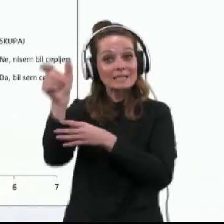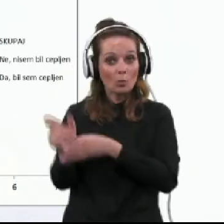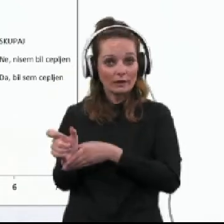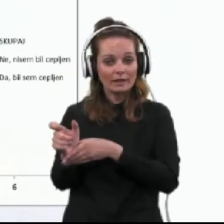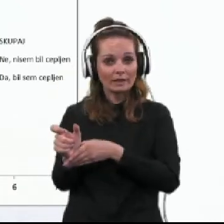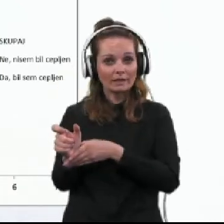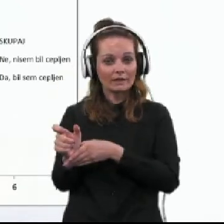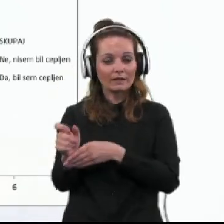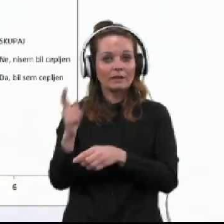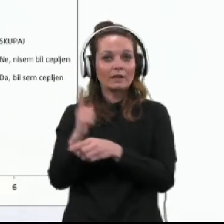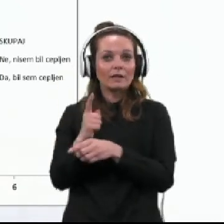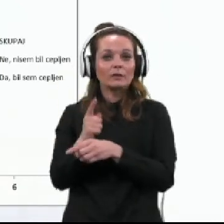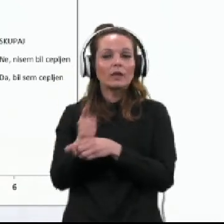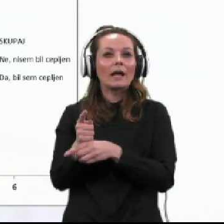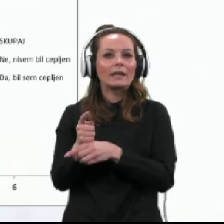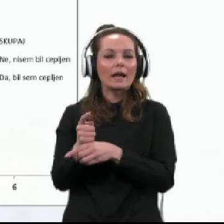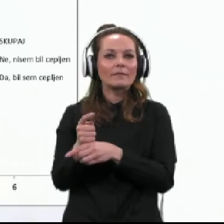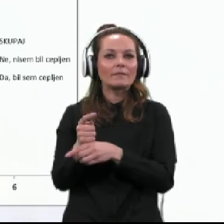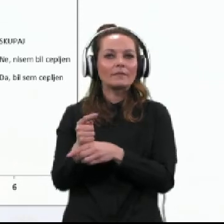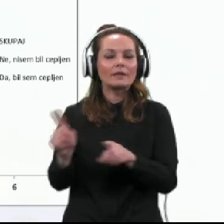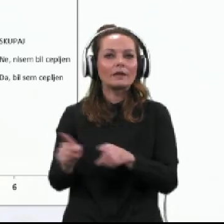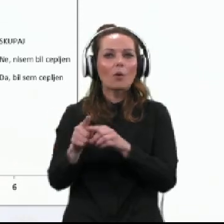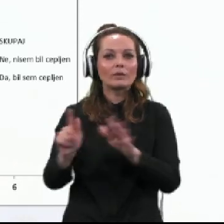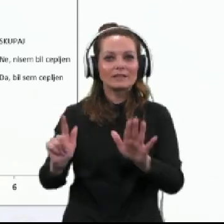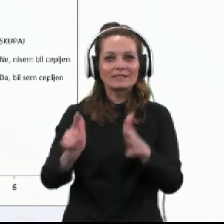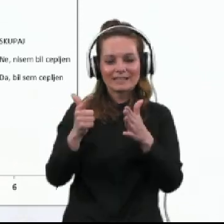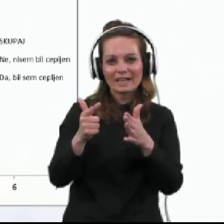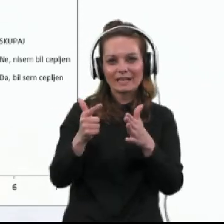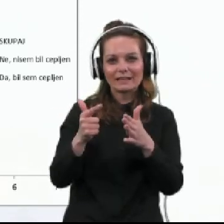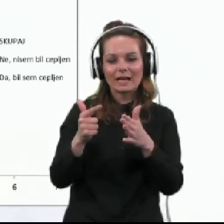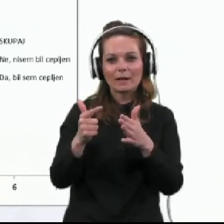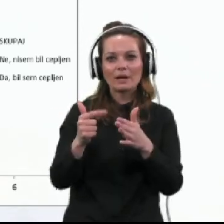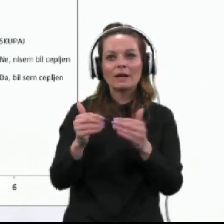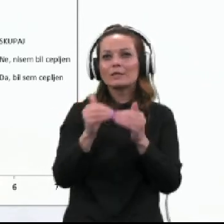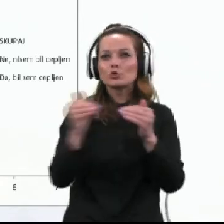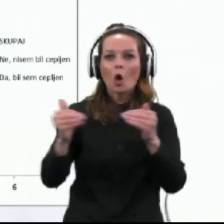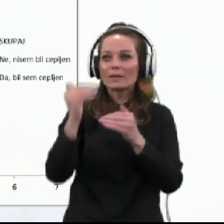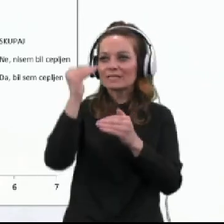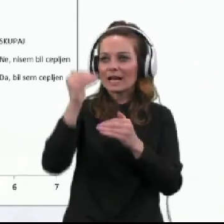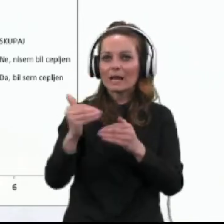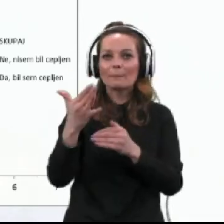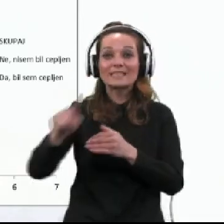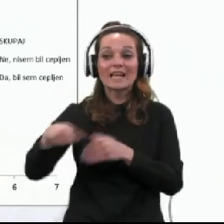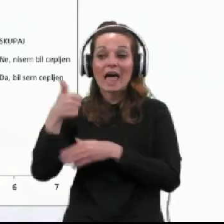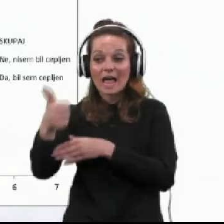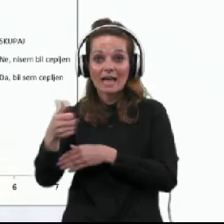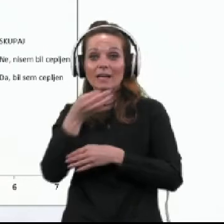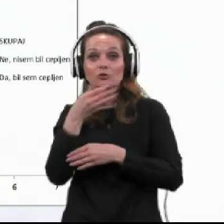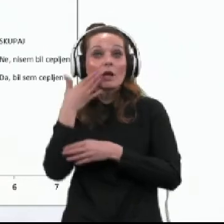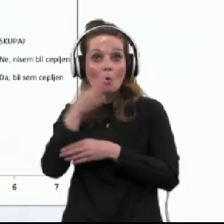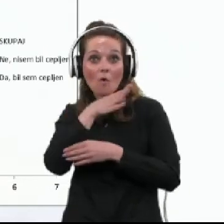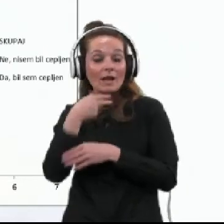po rečna vrednost na 7 stopenski lestvici 5,1. Od tega, če bo velika